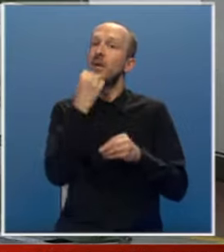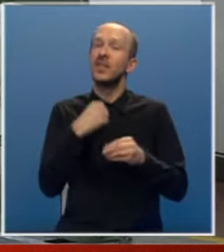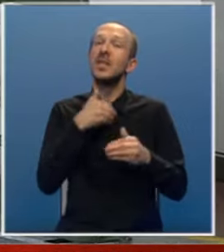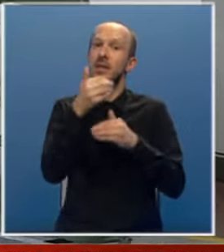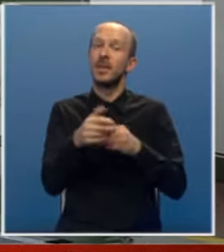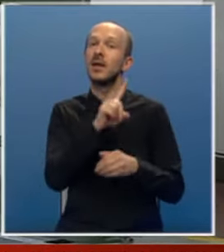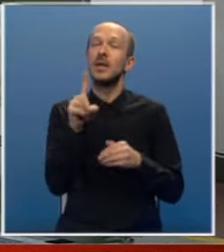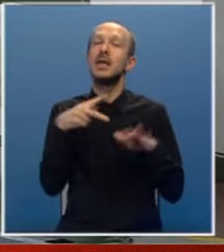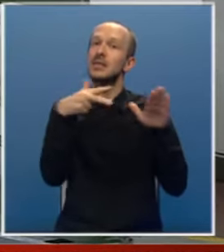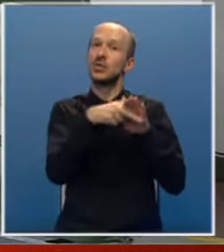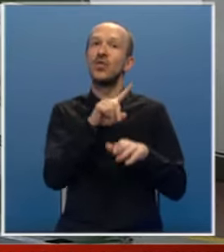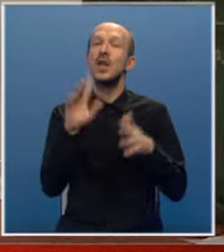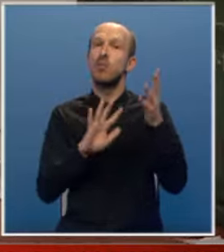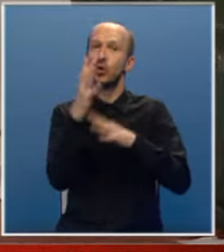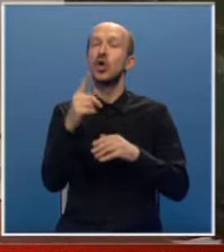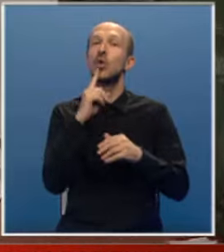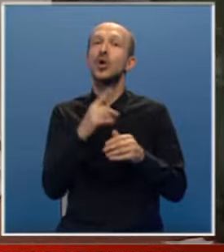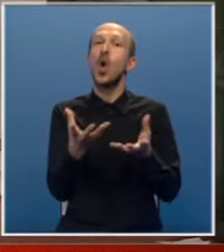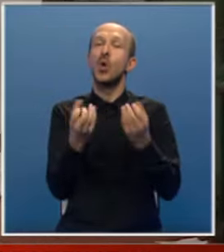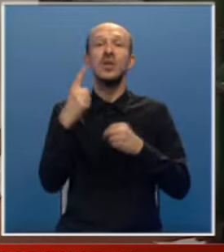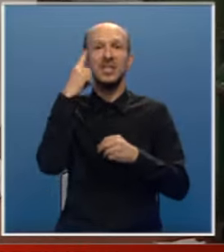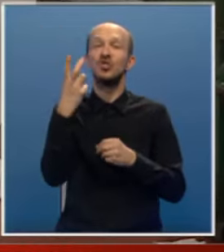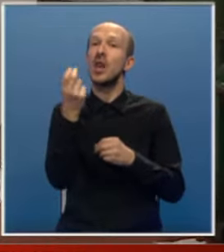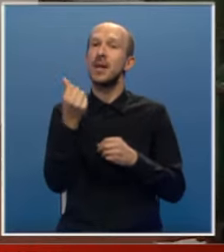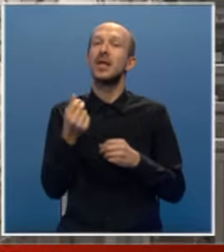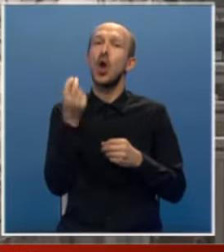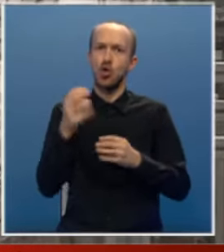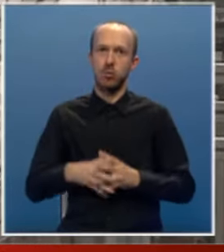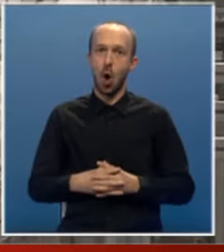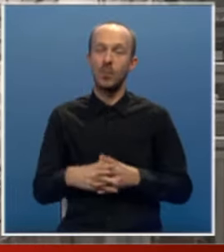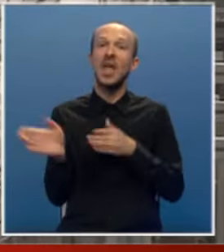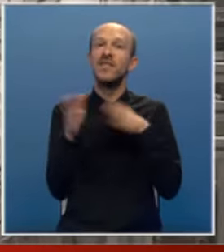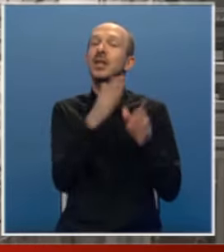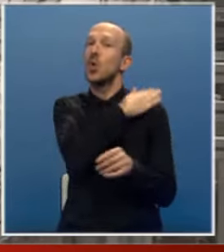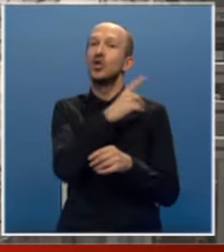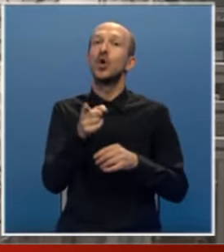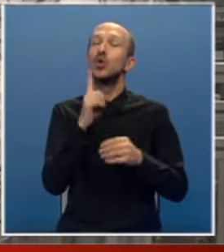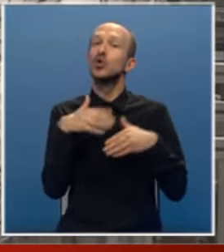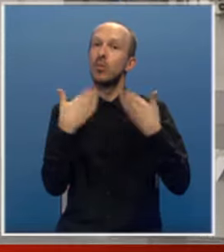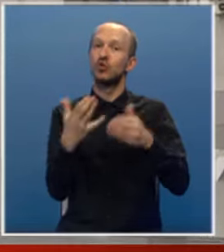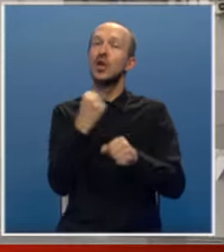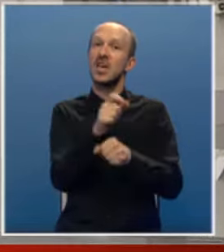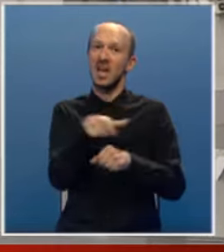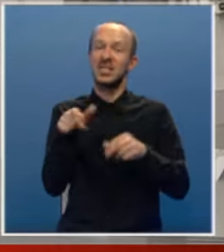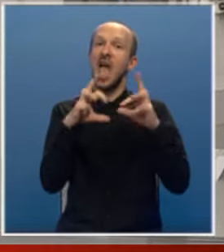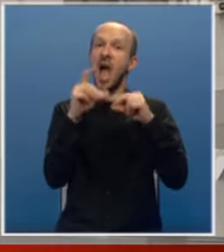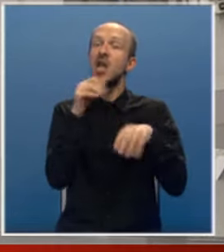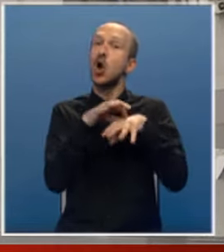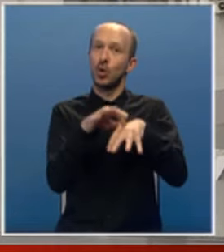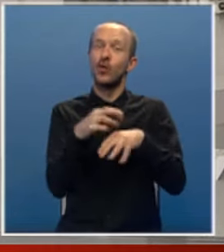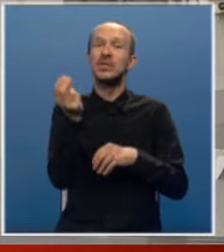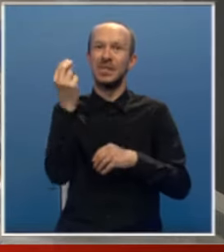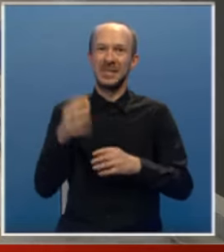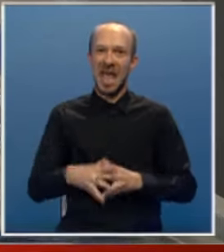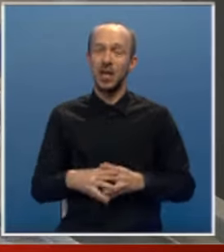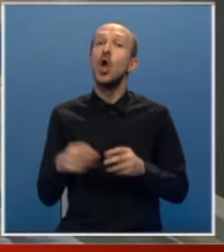napredak nije zaustavio ni požar koji je odnio značajno materialno dobro. Vjetar u leđa koji su pružili radnici, ali i rukovodstvo